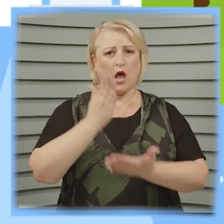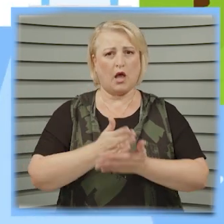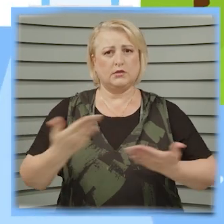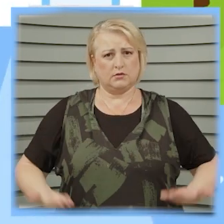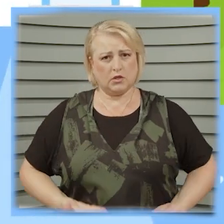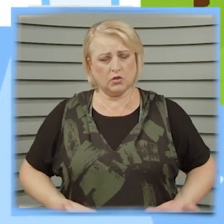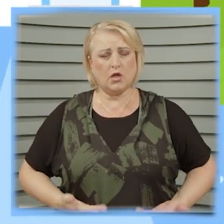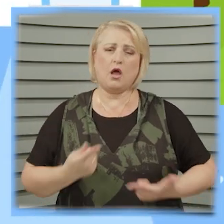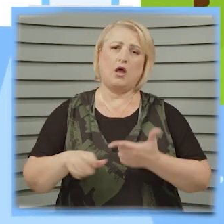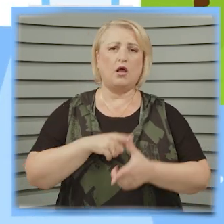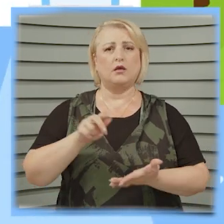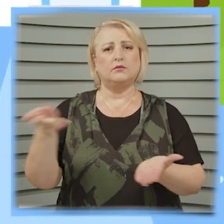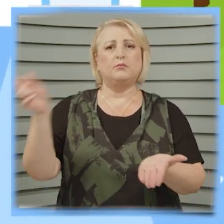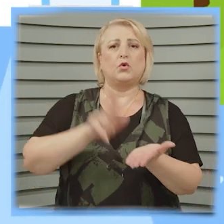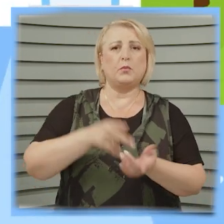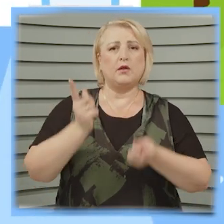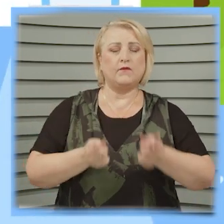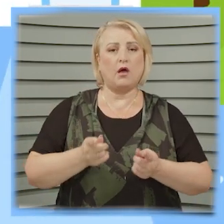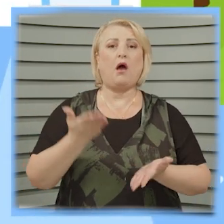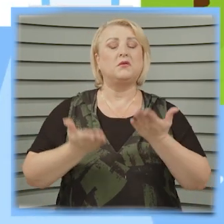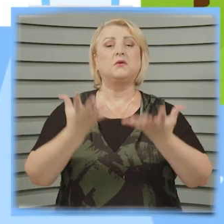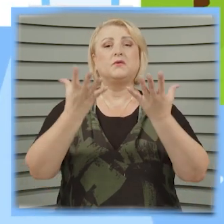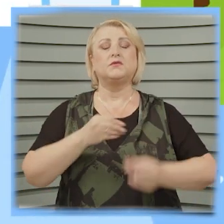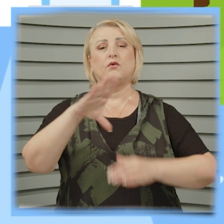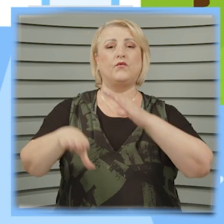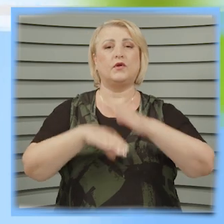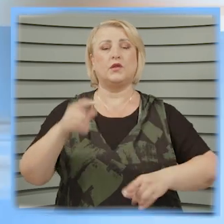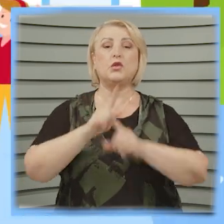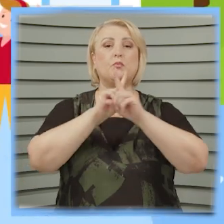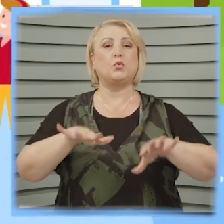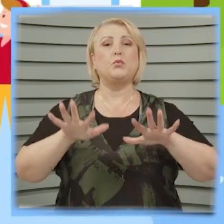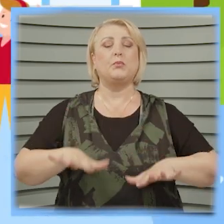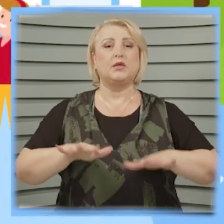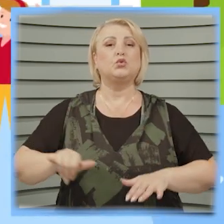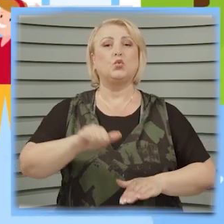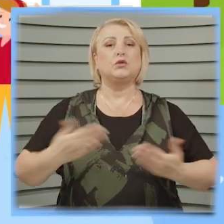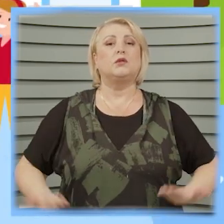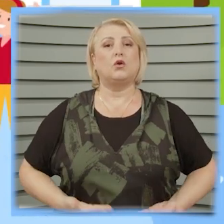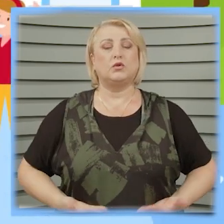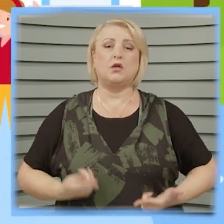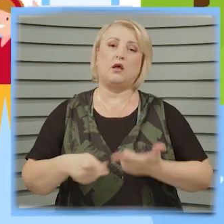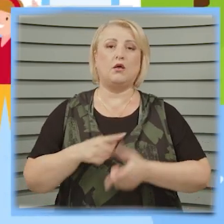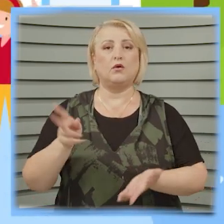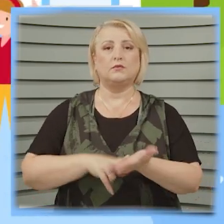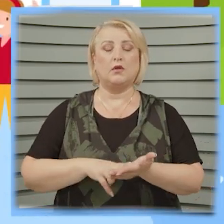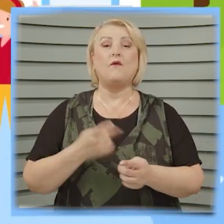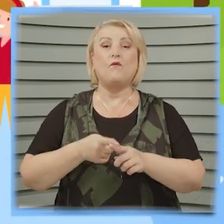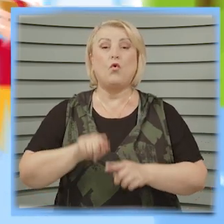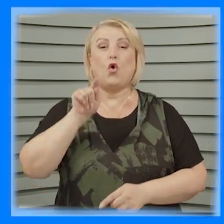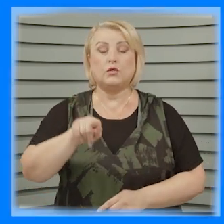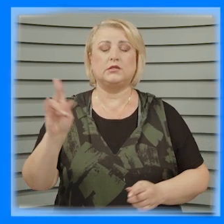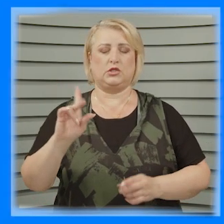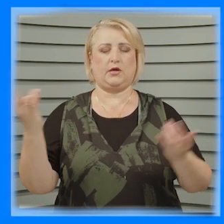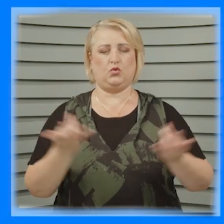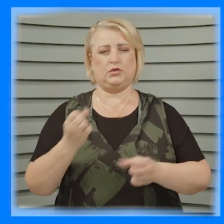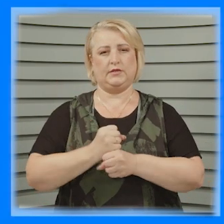unde ai domiciliu, înregistrat ori reședința valabilă. Iar dacă în ziua alegerilor nu vei fi în localitatea în care ai domiciliul, iată